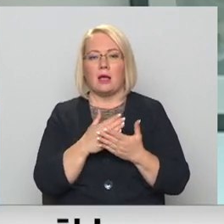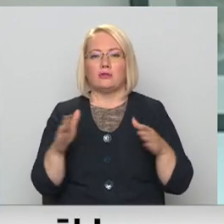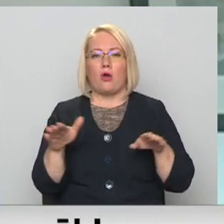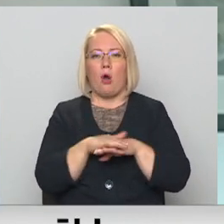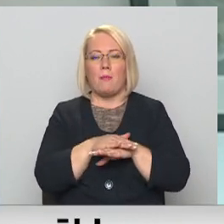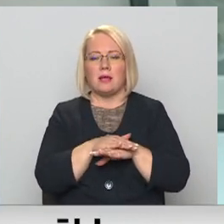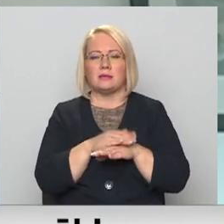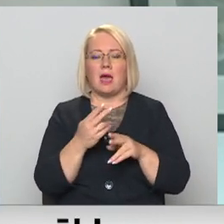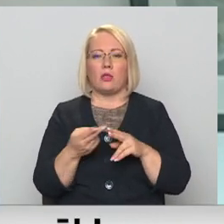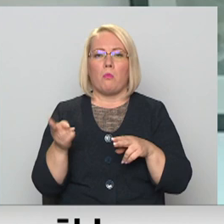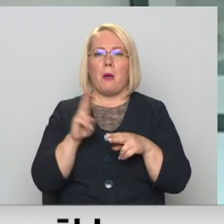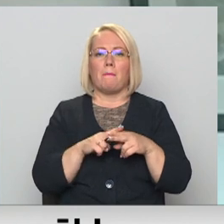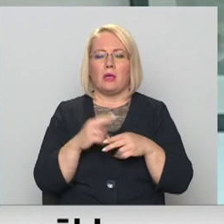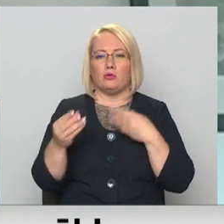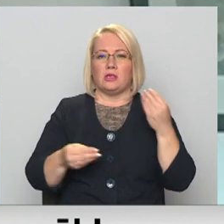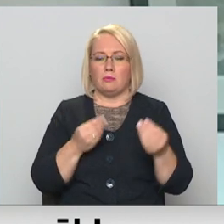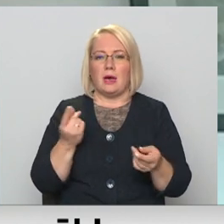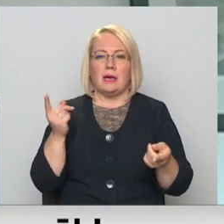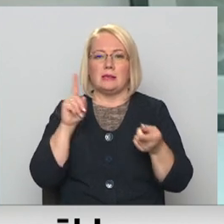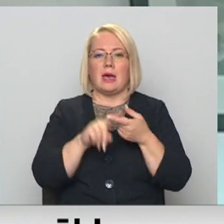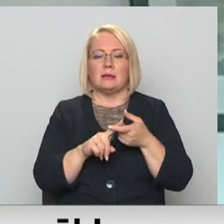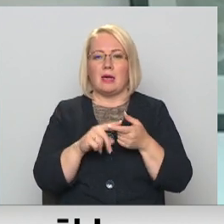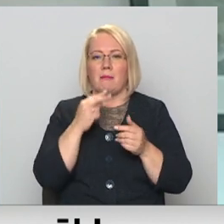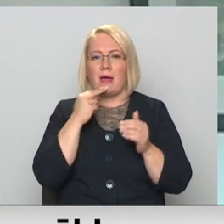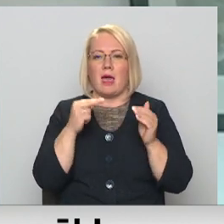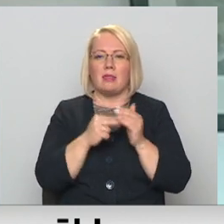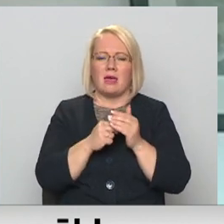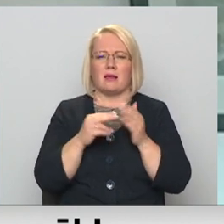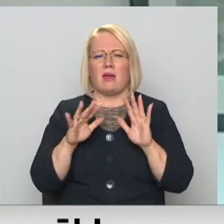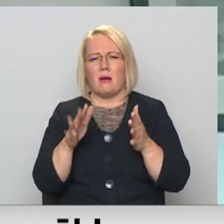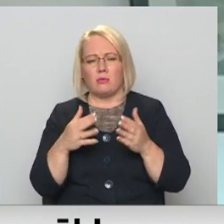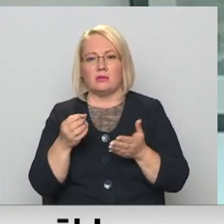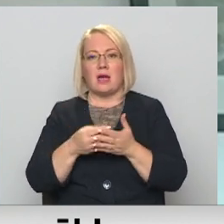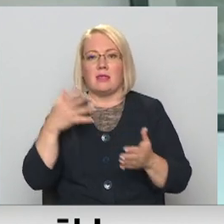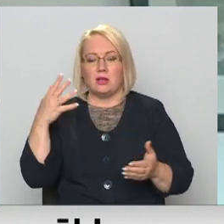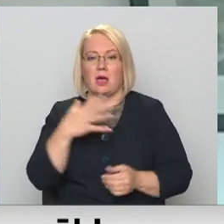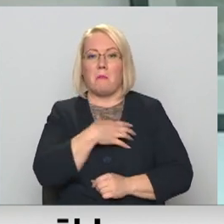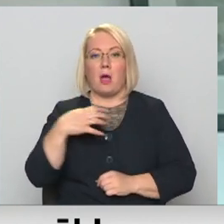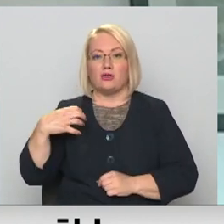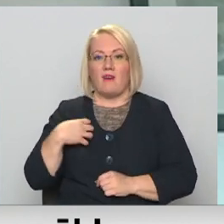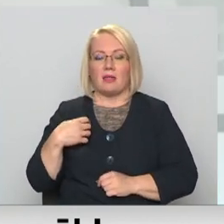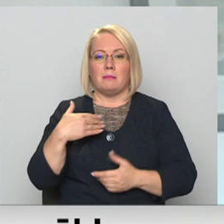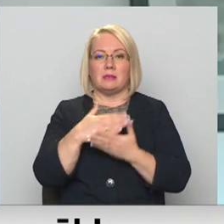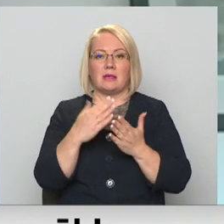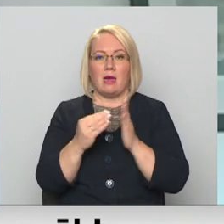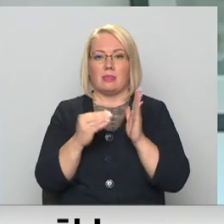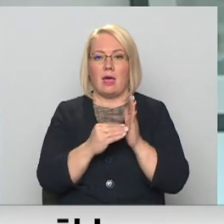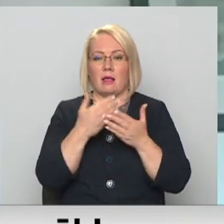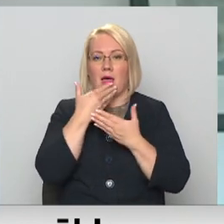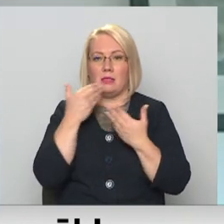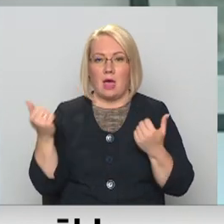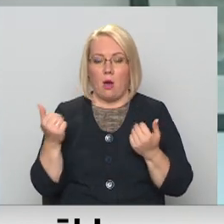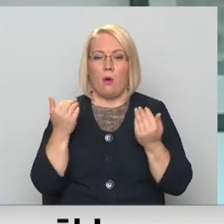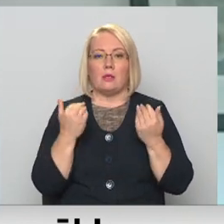izdevums saistībā energoresursu sadārdzinājumu, pašvaldības sadaļā šīnī brīdī nav. Pašlaik tā